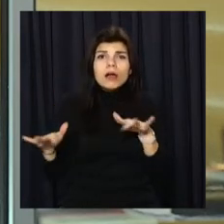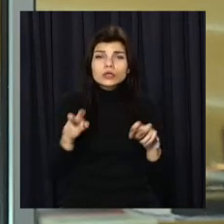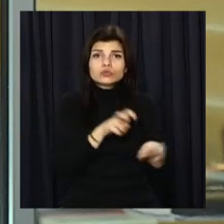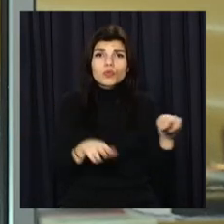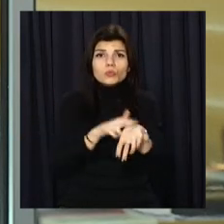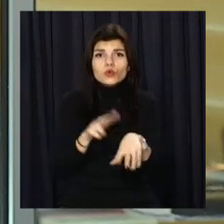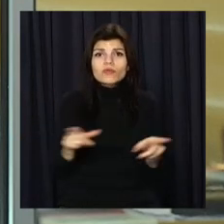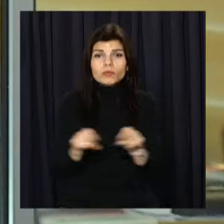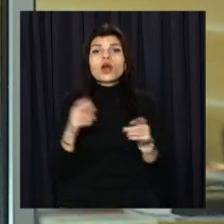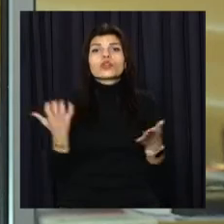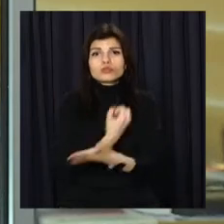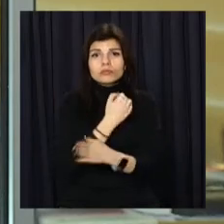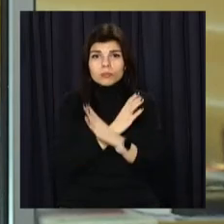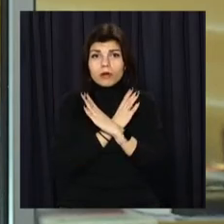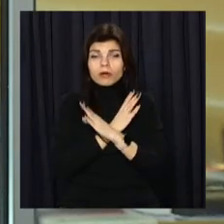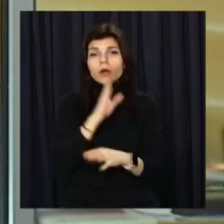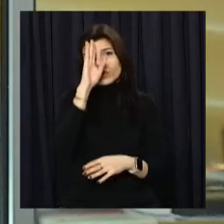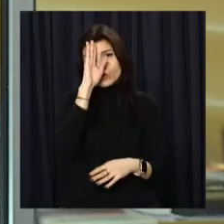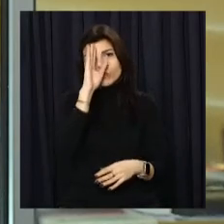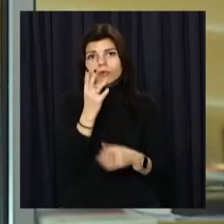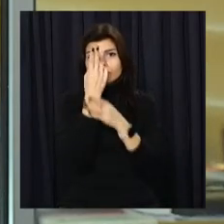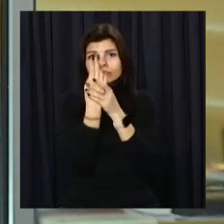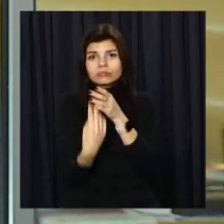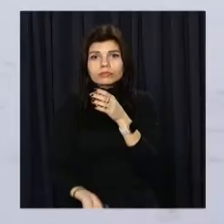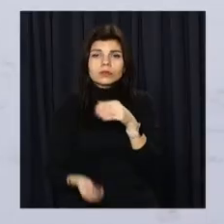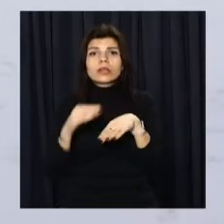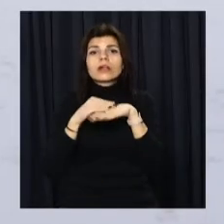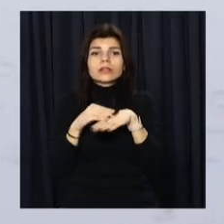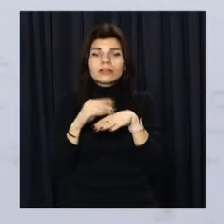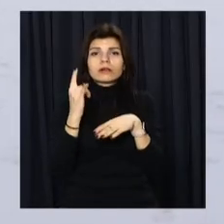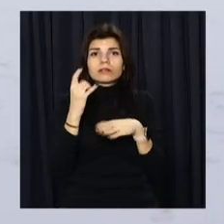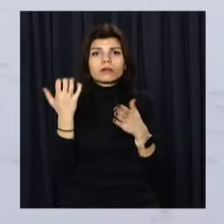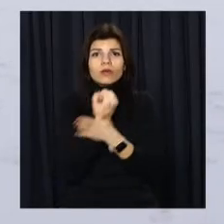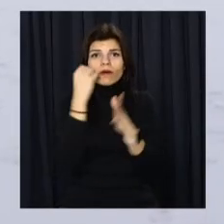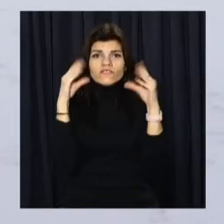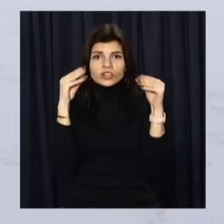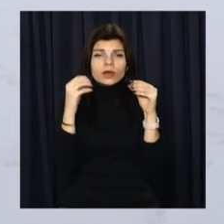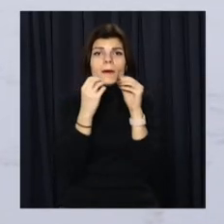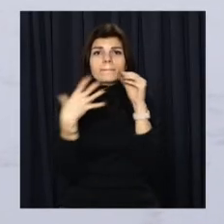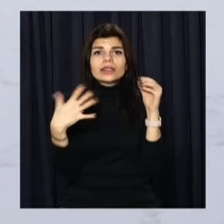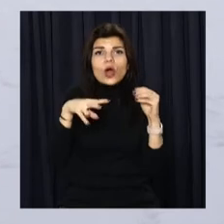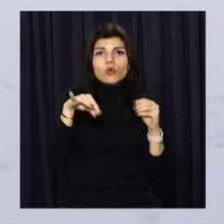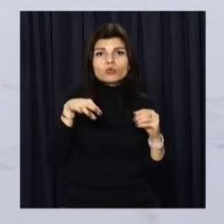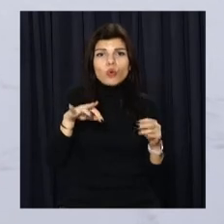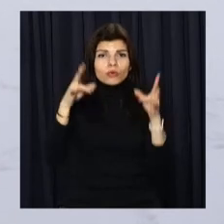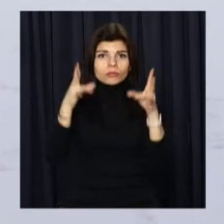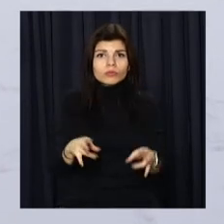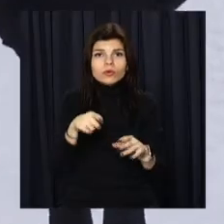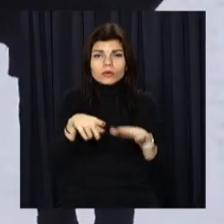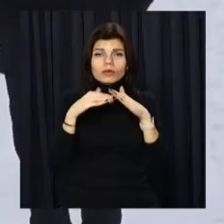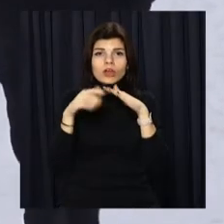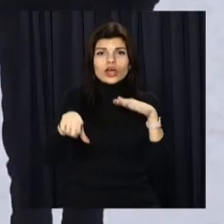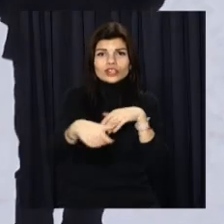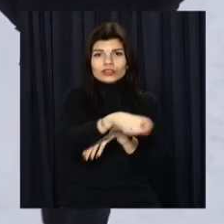поліцією знайшли мертвим. Хлопчик потонув. Тіло дитини виявили ввечері 15 лютого під Кригою в